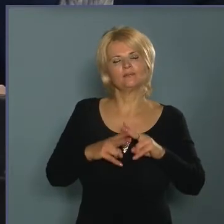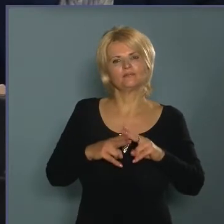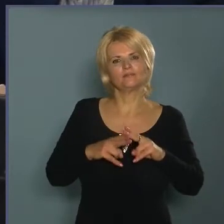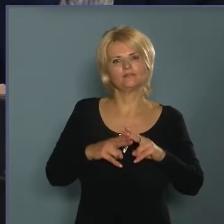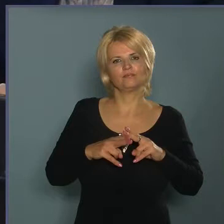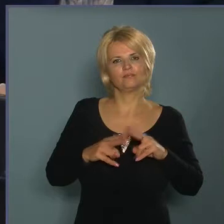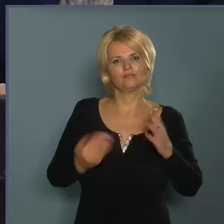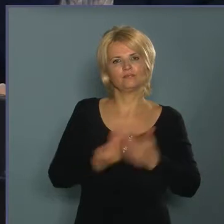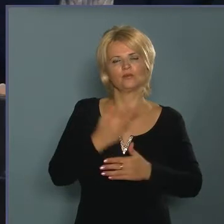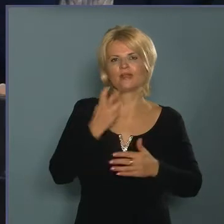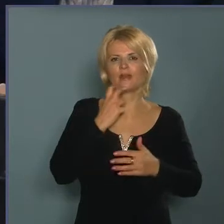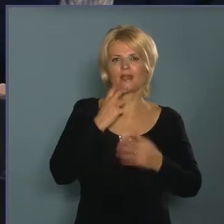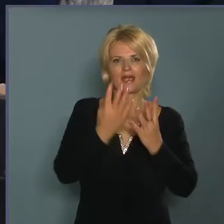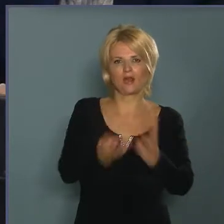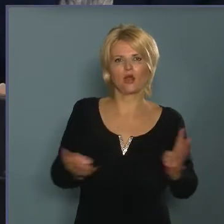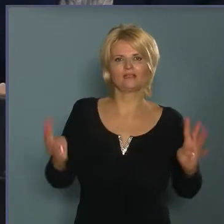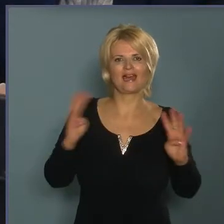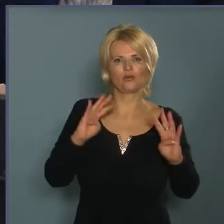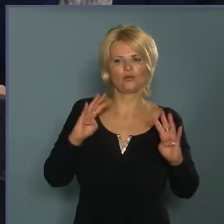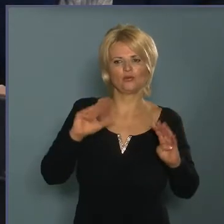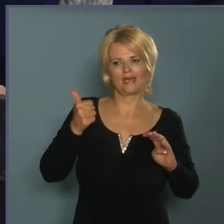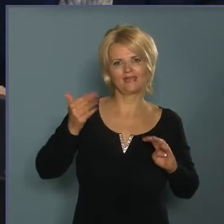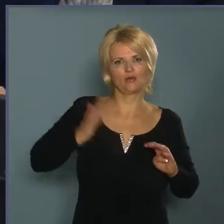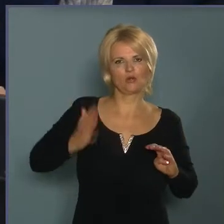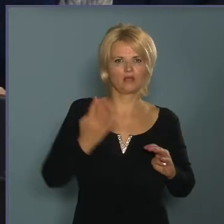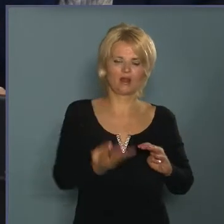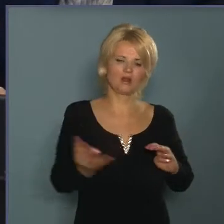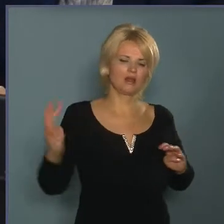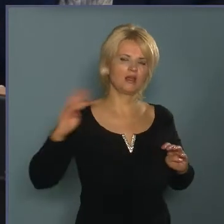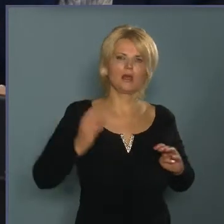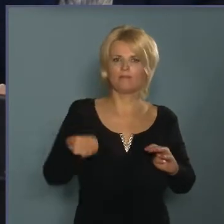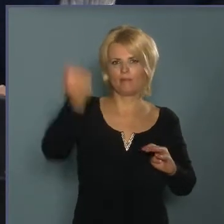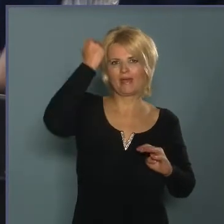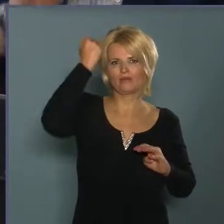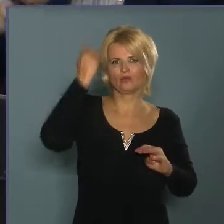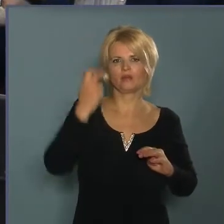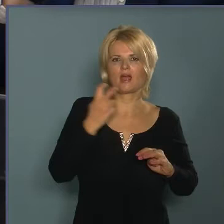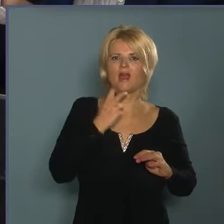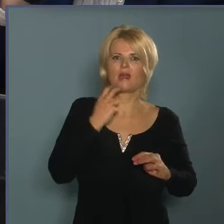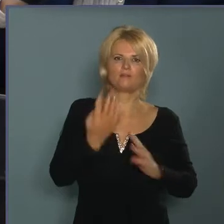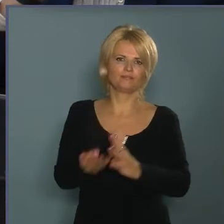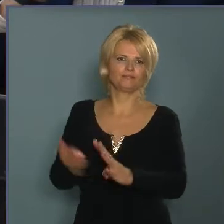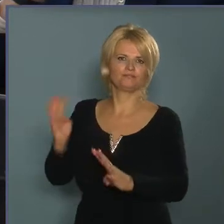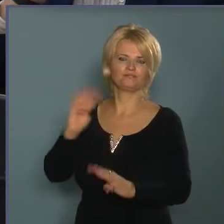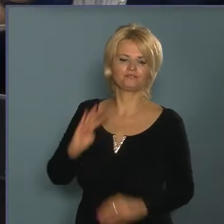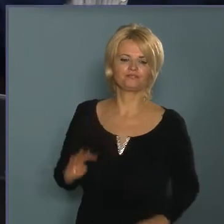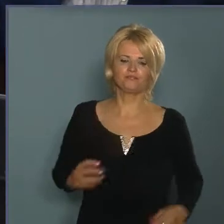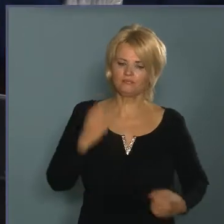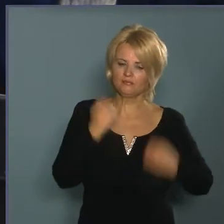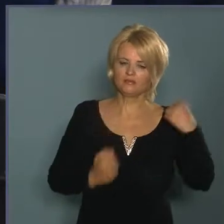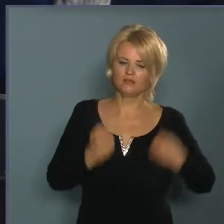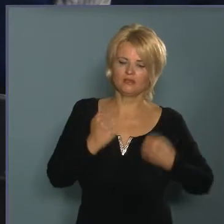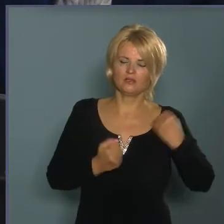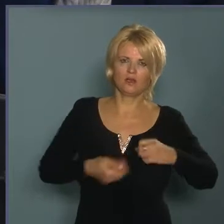elemekkel határoljuk az ingatlant az egyik oldalon. Ezek olyan betonelemek, amelyek az